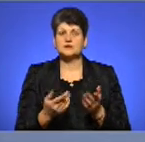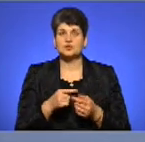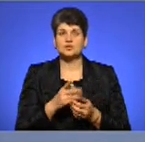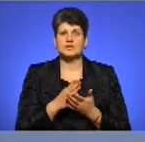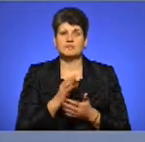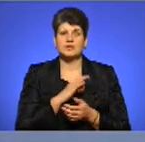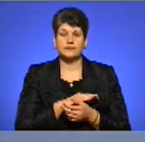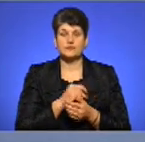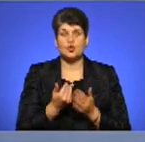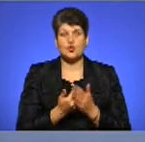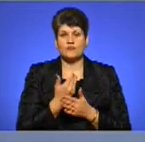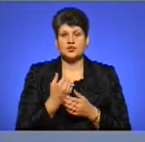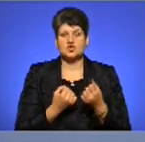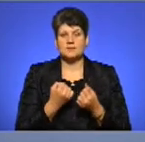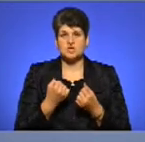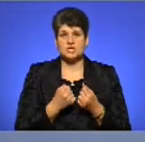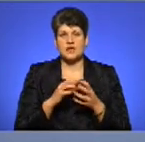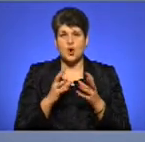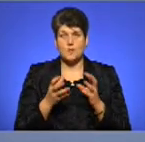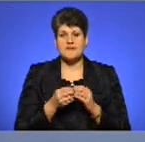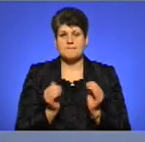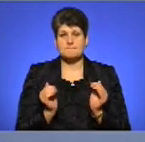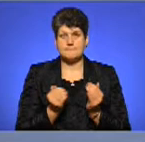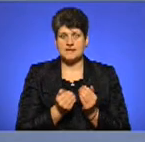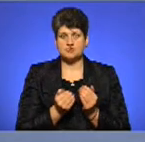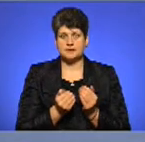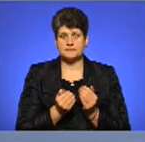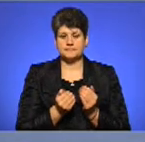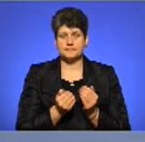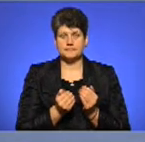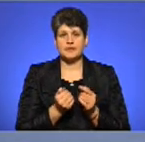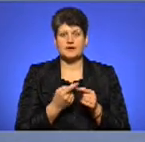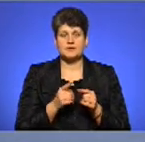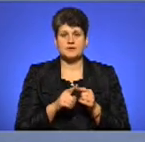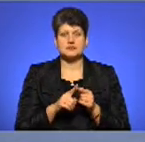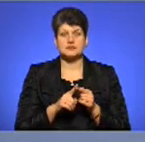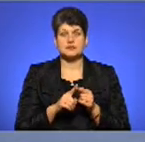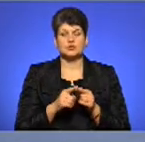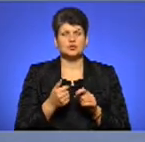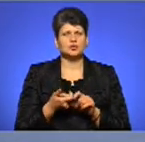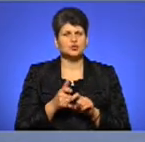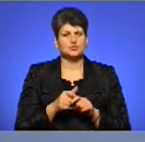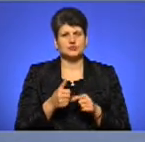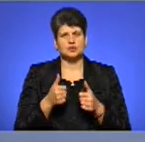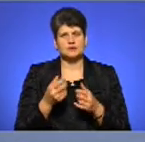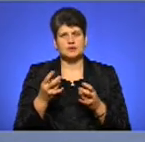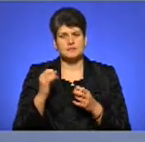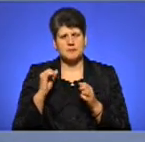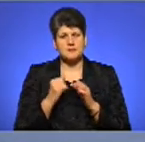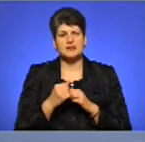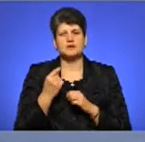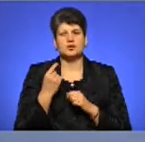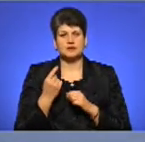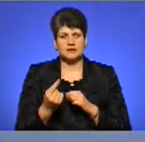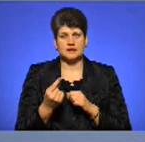новіша машина, об'єм менший, і оцей еквівалент року. Тут треба дуже добре пам'ятати ще одне,